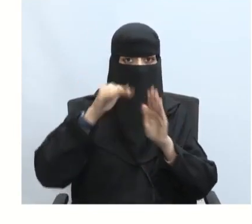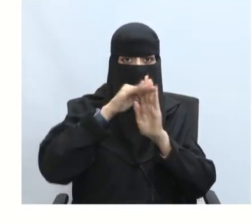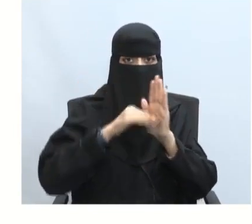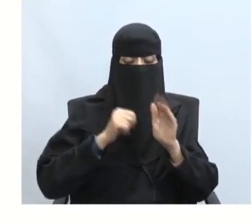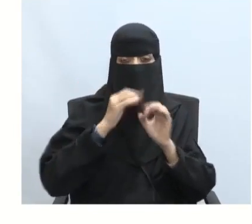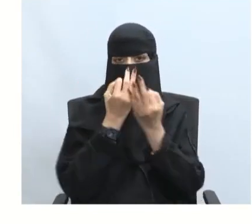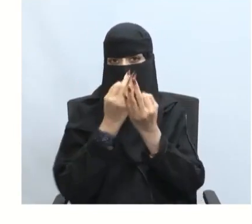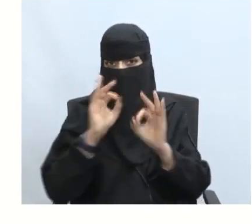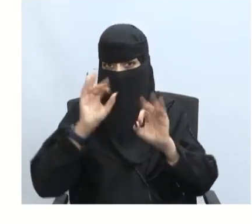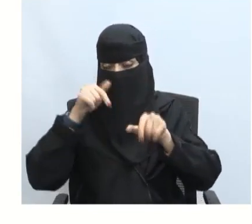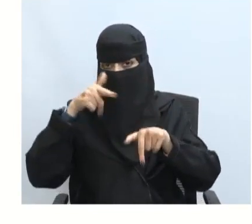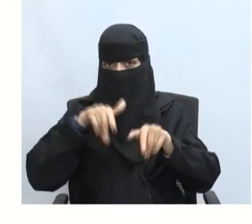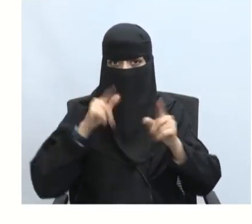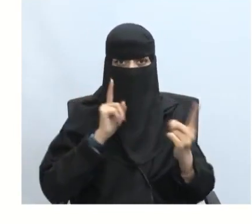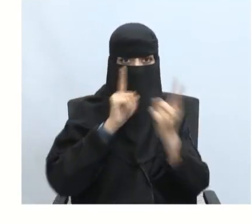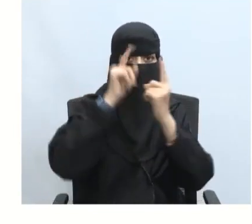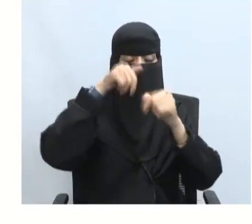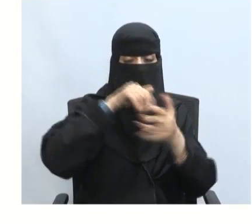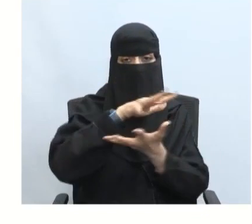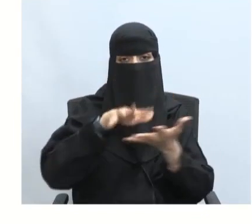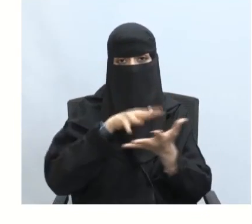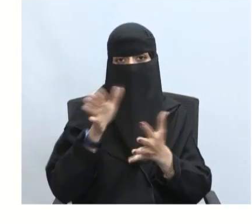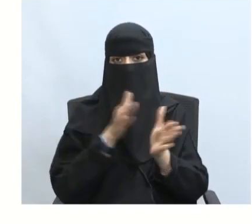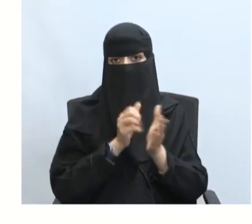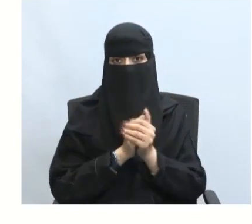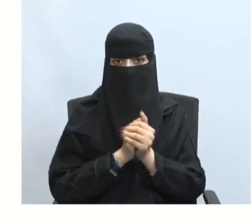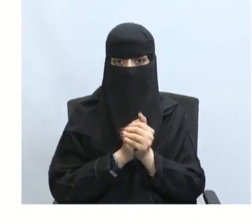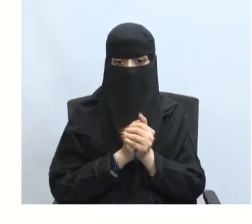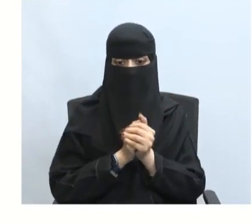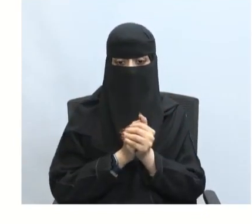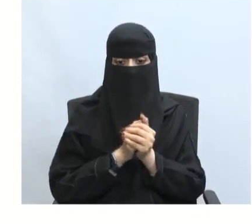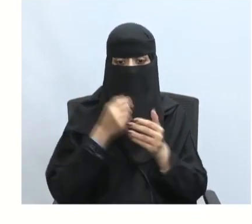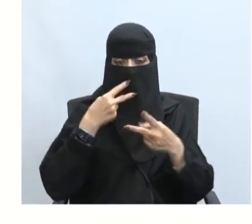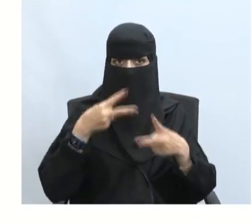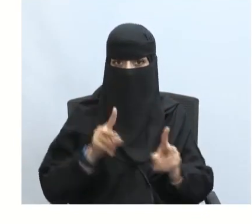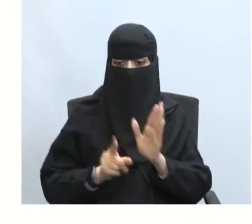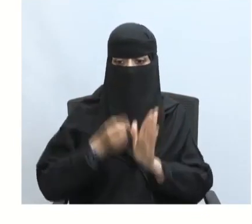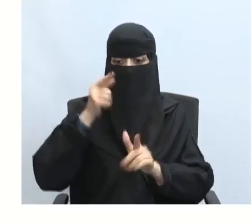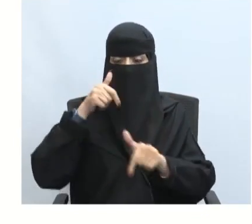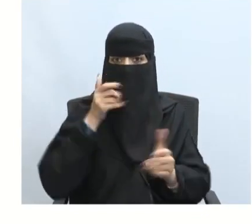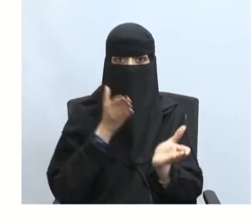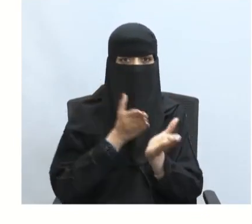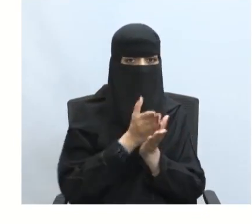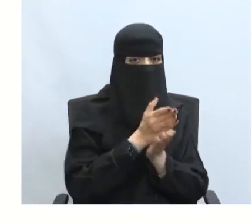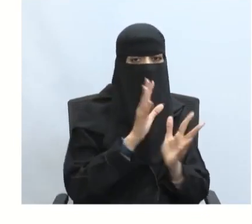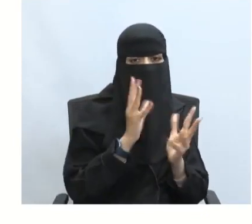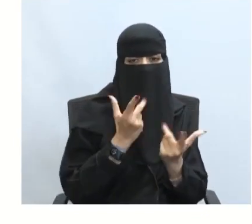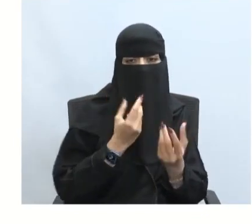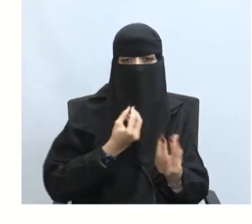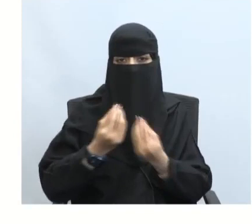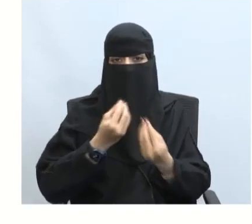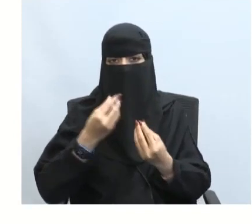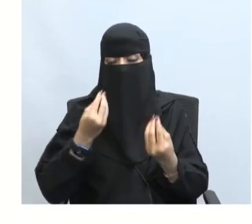المتكامل لمواجهة الأزمات نبدأ طرق التعامل مع